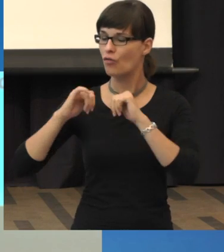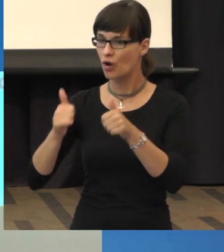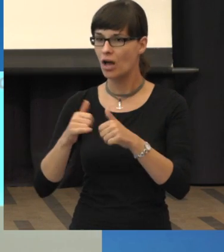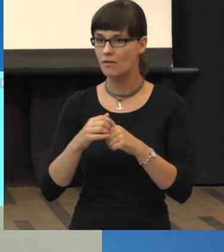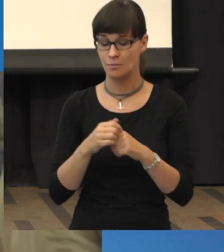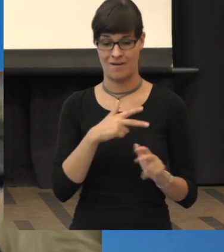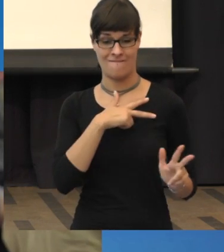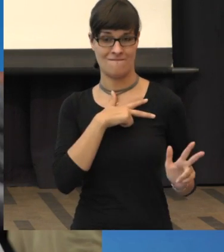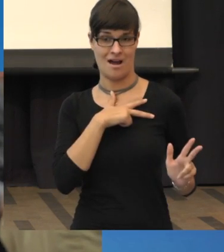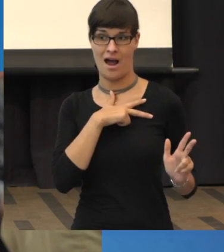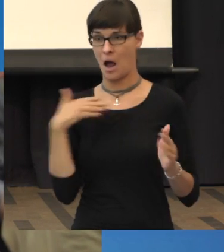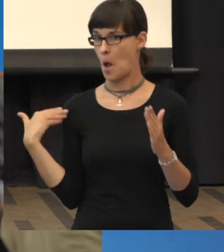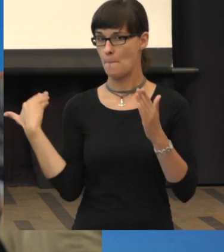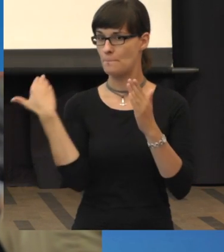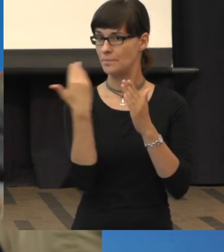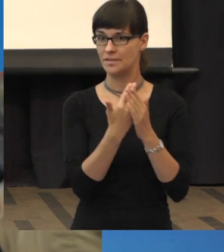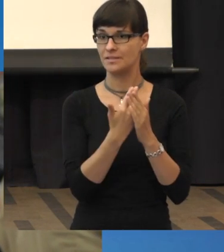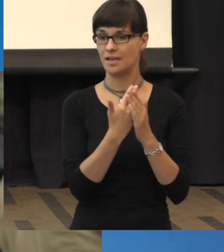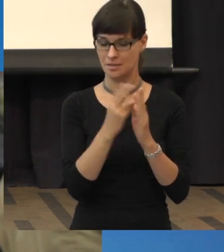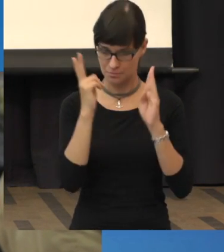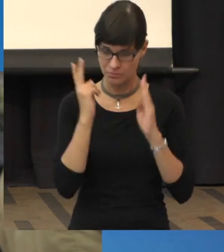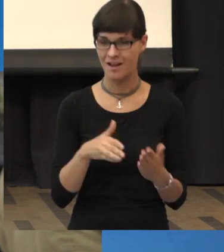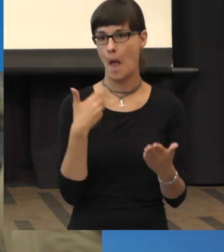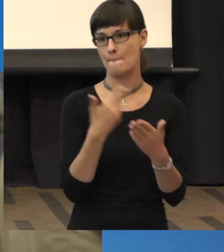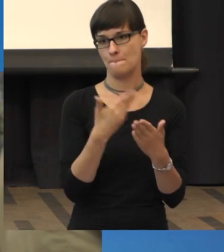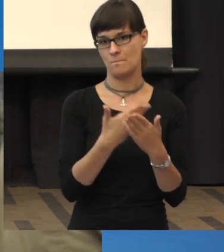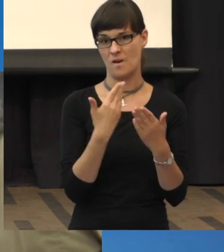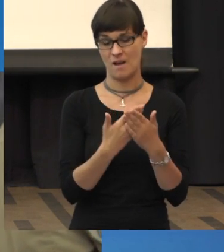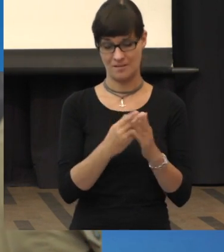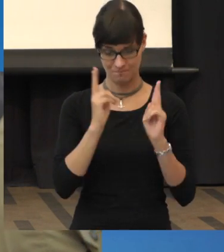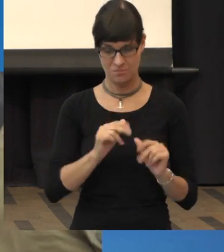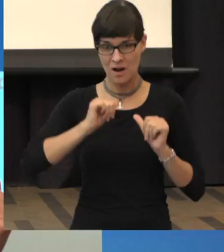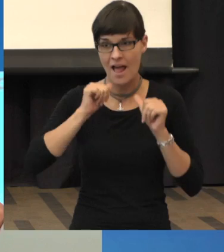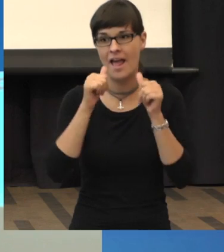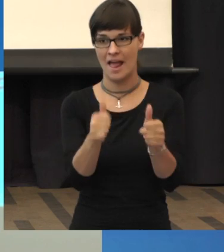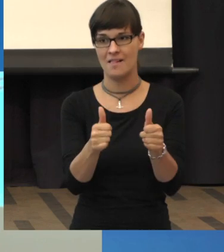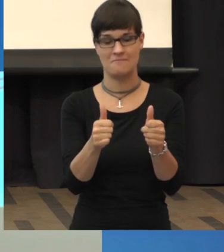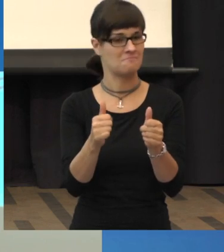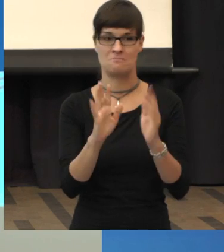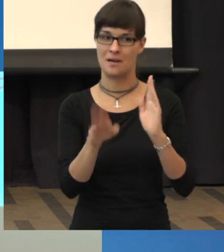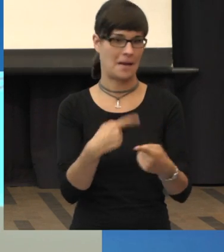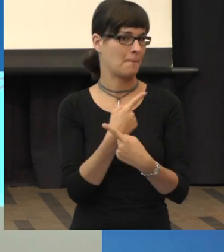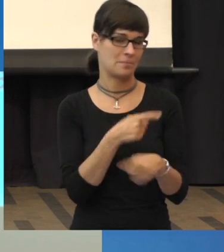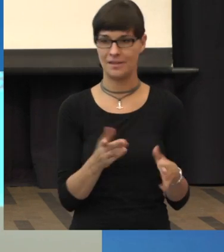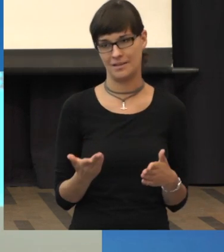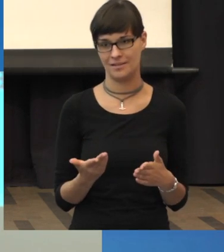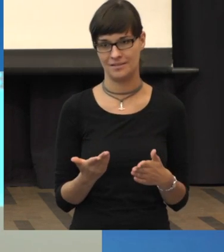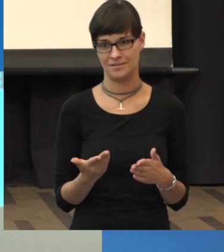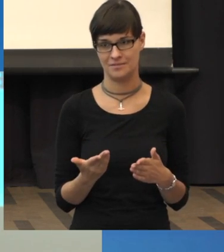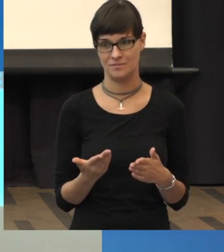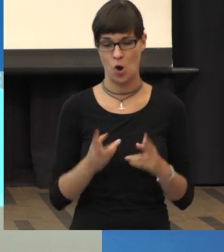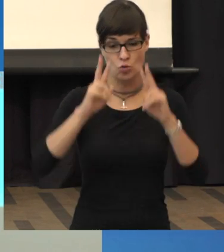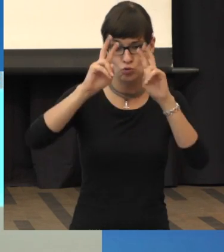bisher keinen Hinweis und keine größere Studie wie bei diesen Spritzentherapien, die zeigen, dass das